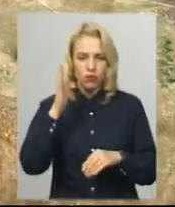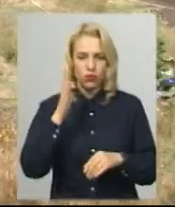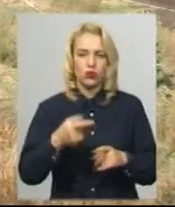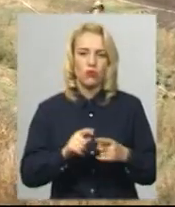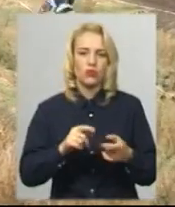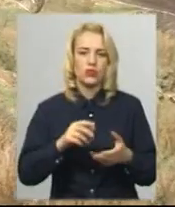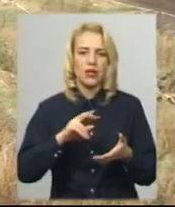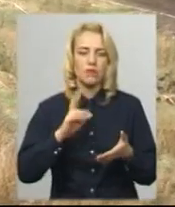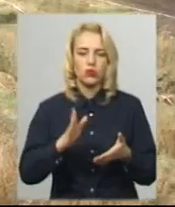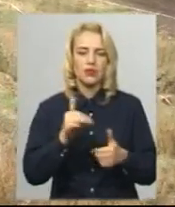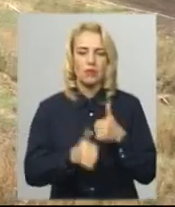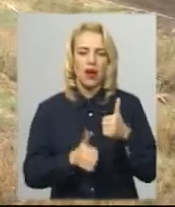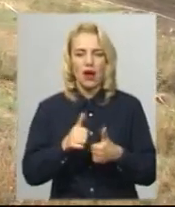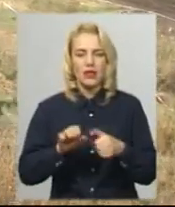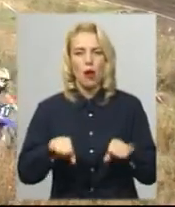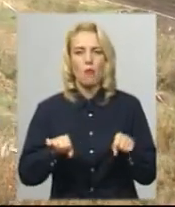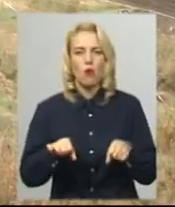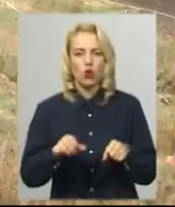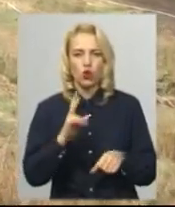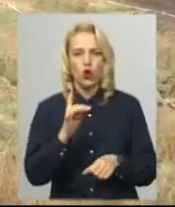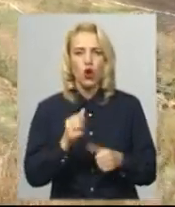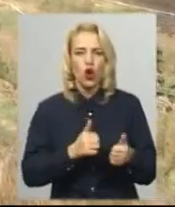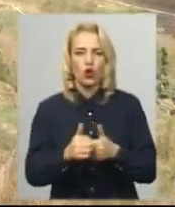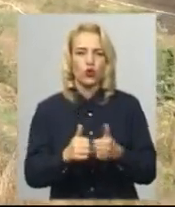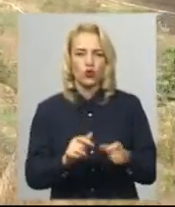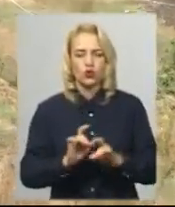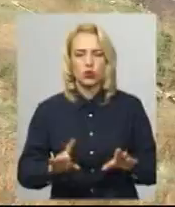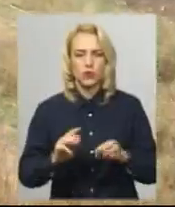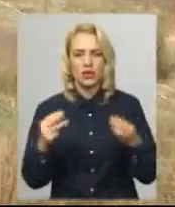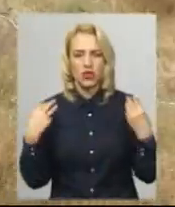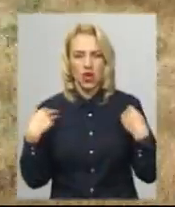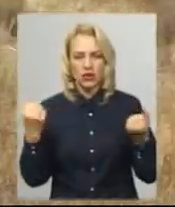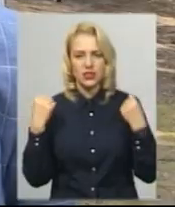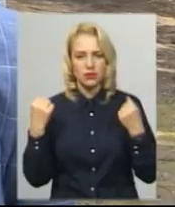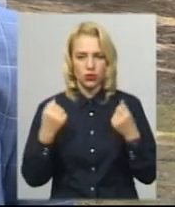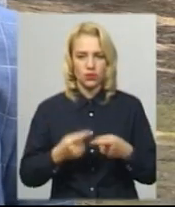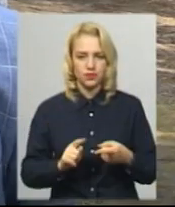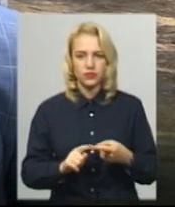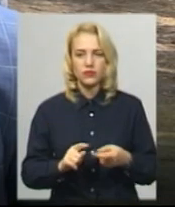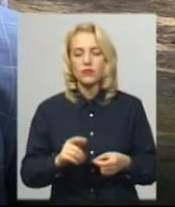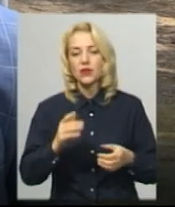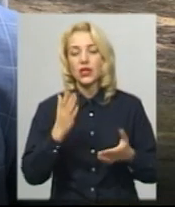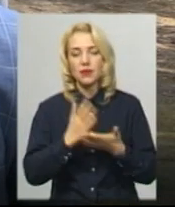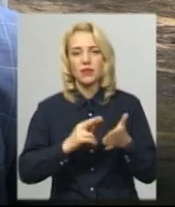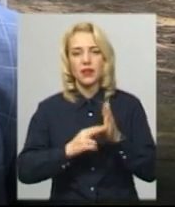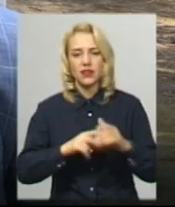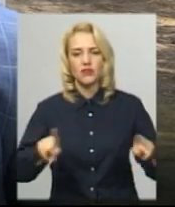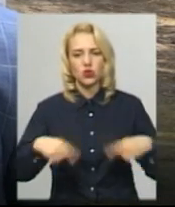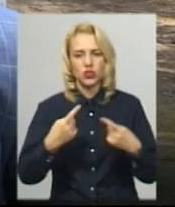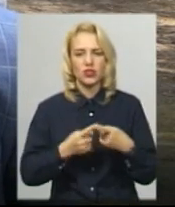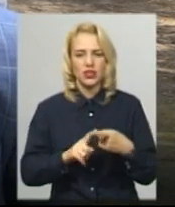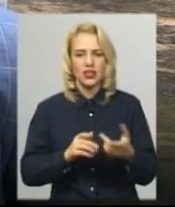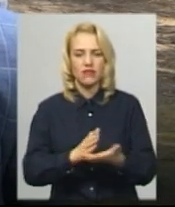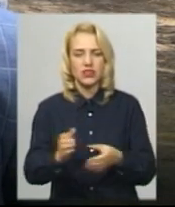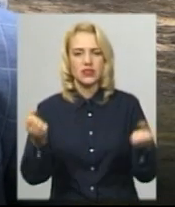мотокросу, розповідає начальник управління молоді та спорту Хмельницької міської ради Сергій Ремес. «Є плани відроджувати цей вид спорту,